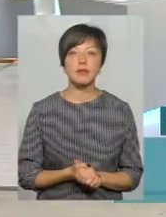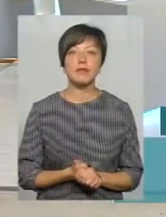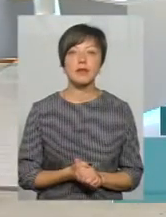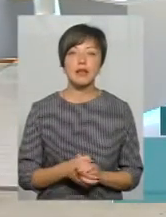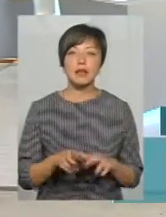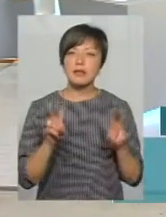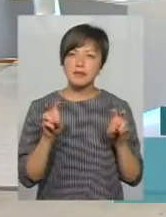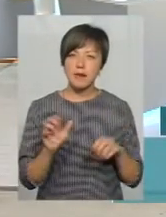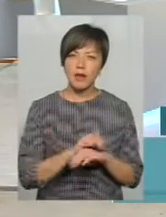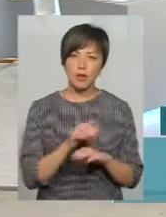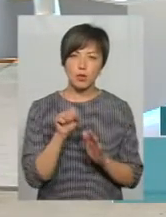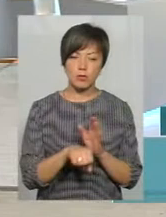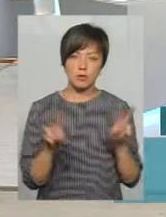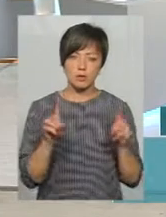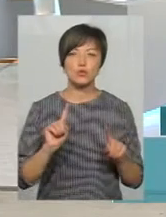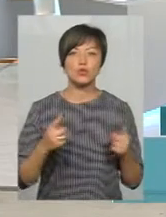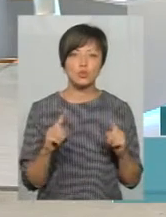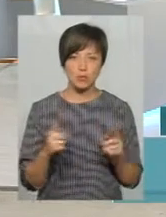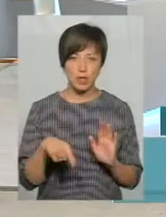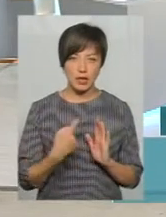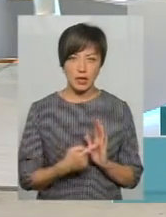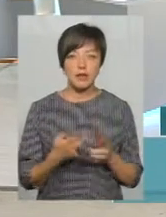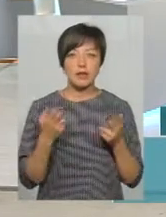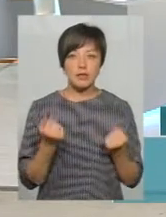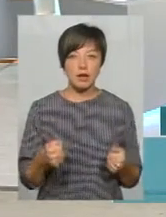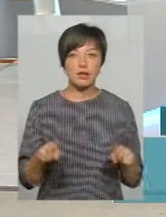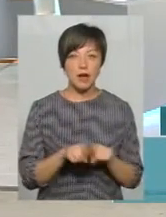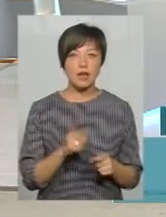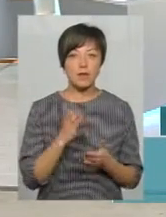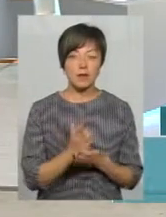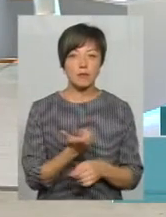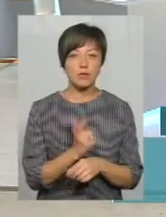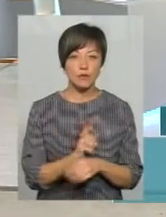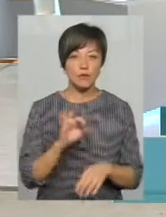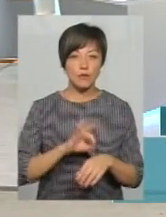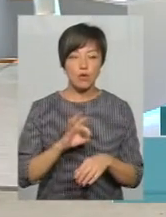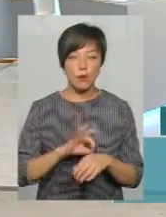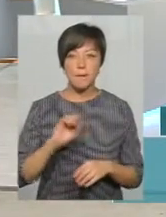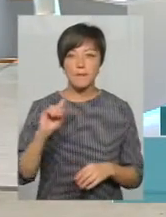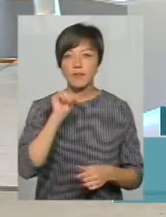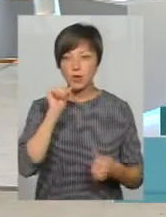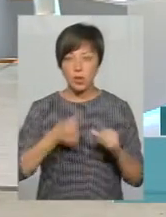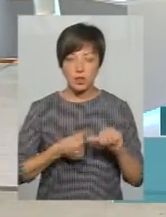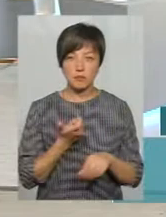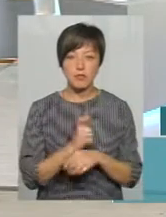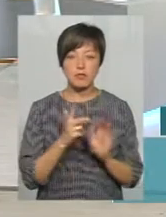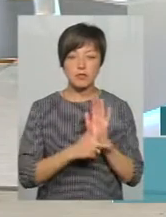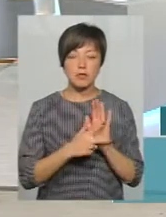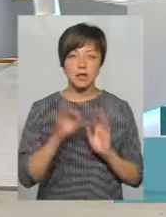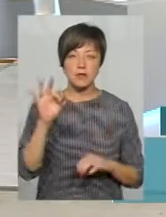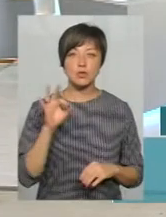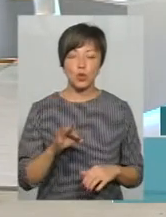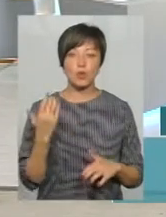лагідним вбивцею. Чому? Дійсно так і є, тому що в більшості цей гепатит є вже первинно-хронічний. Більшості 80%